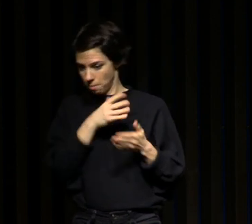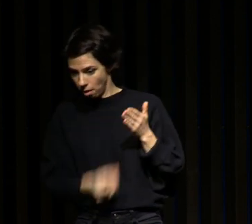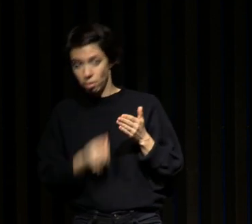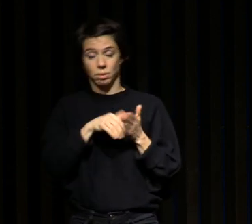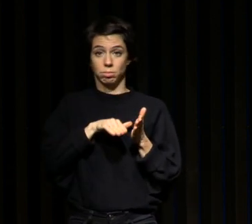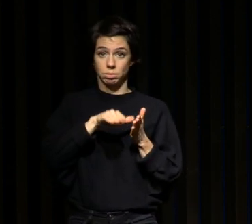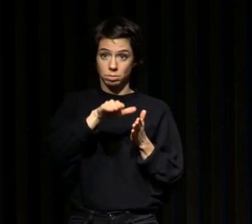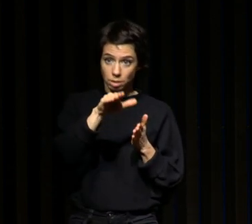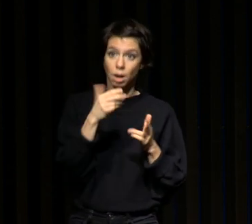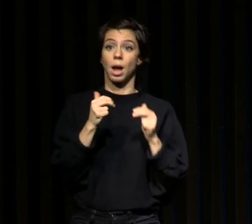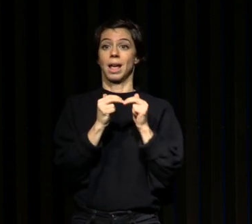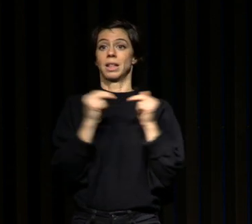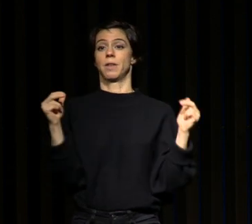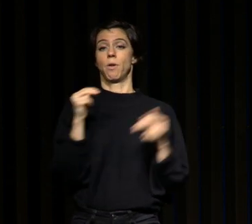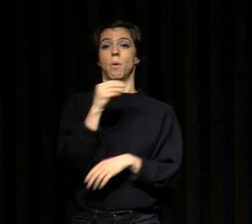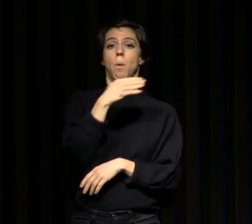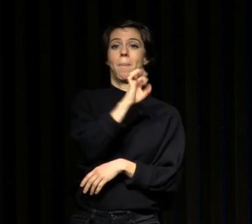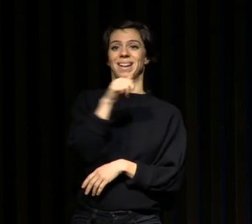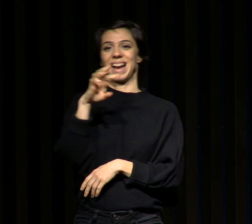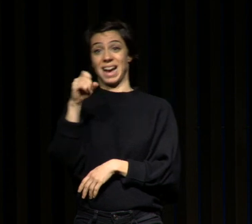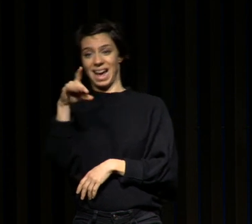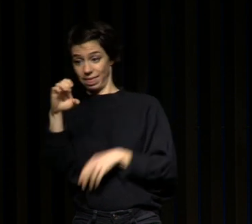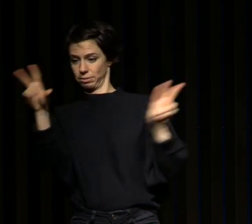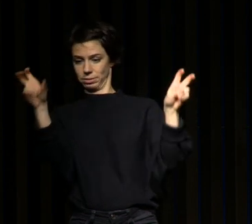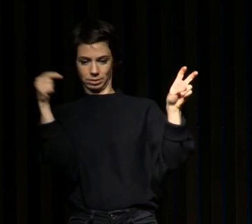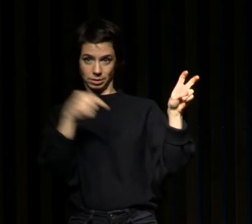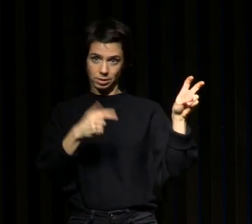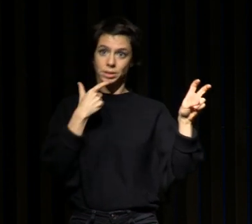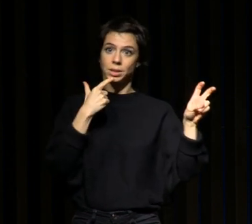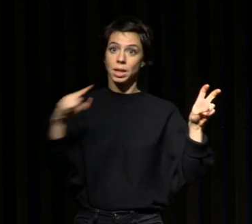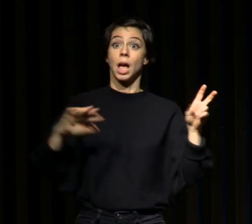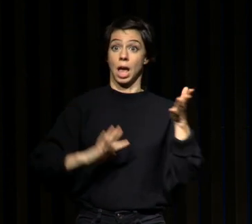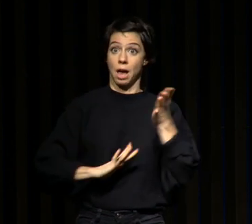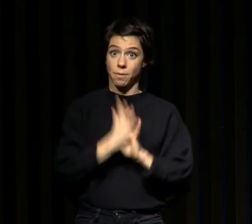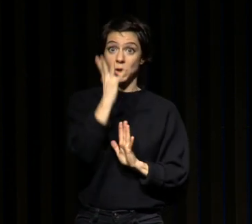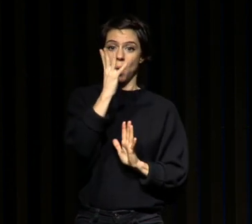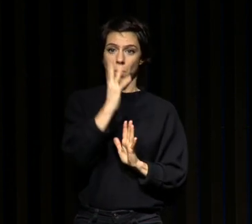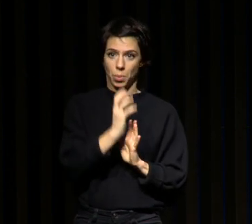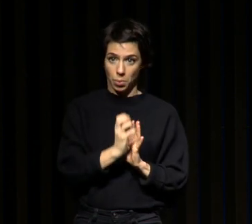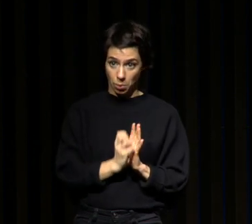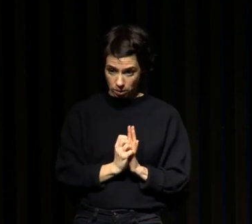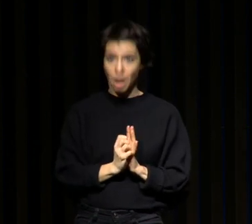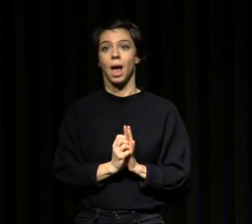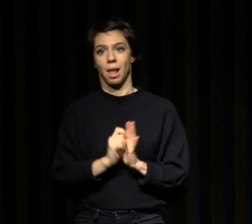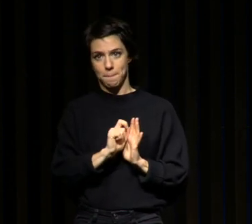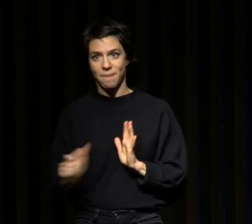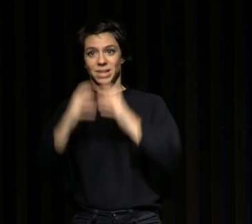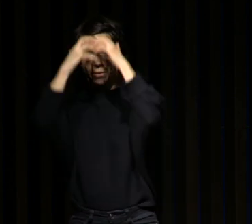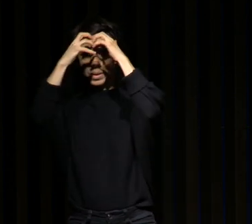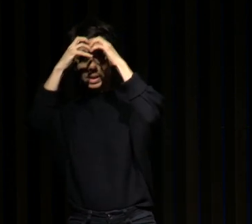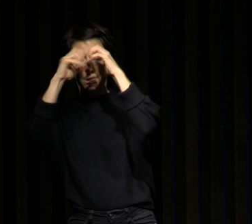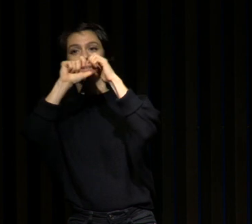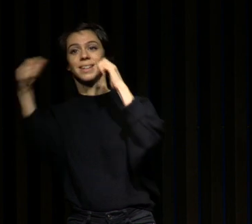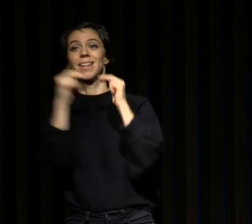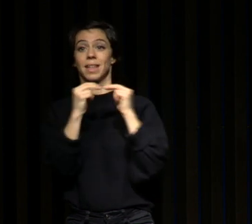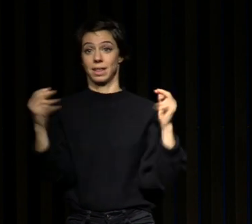par ces comportements là réduire cette inflammation et donc vous le comprenez bien agir massivement sur votre niveau de fatigue c'est une des raisons pour lesquelles